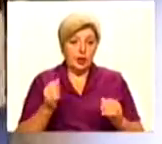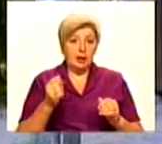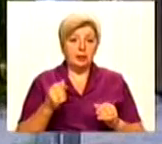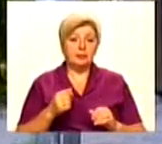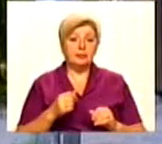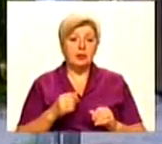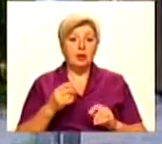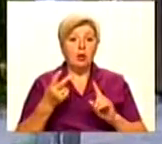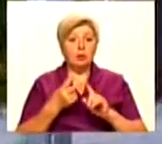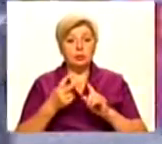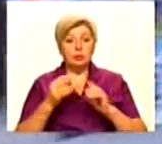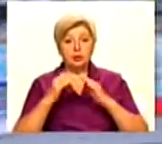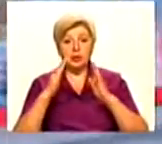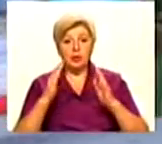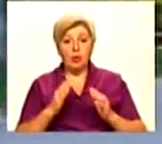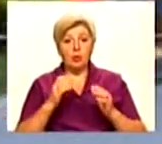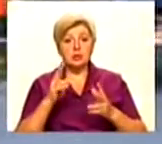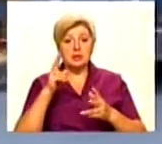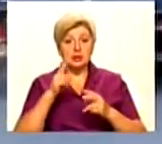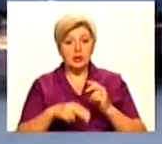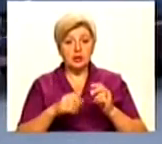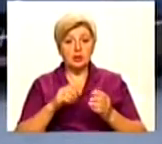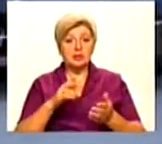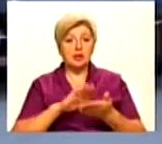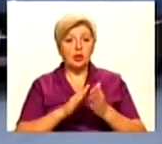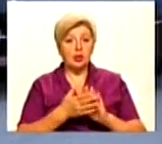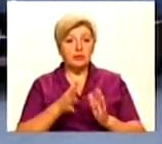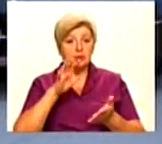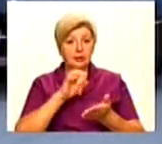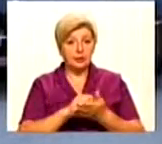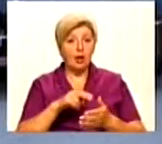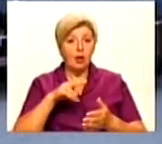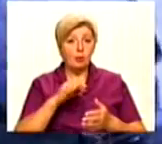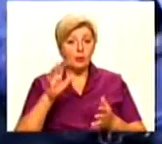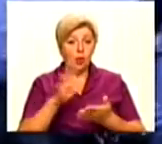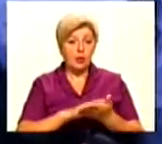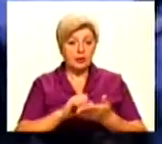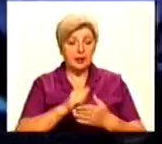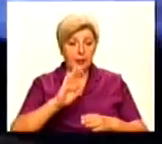У другого кіоску закінчився договір оренди. Про демонтаж кажуть, також не чули.